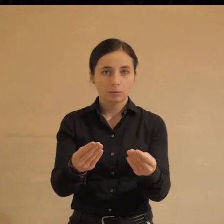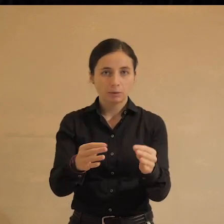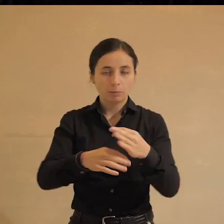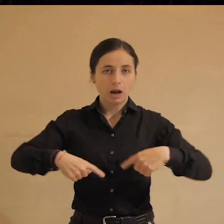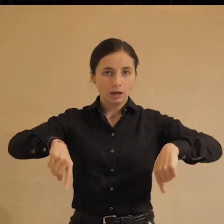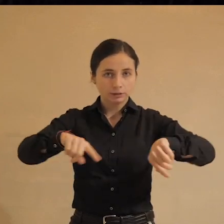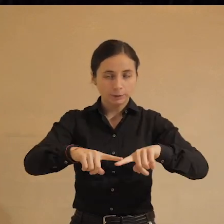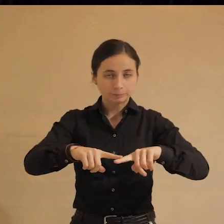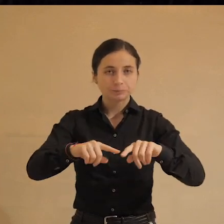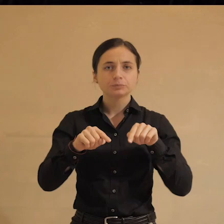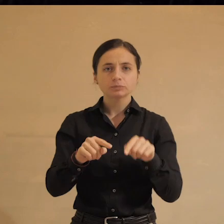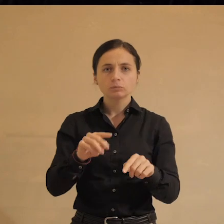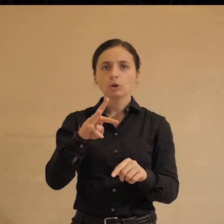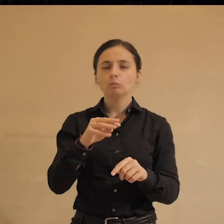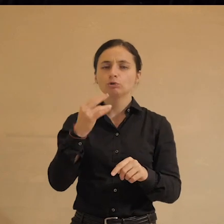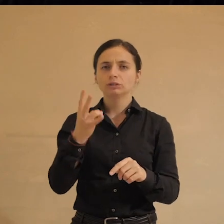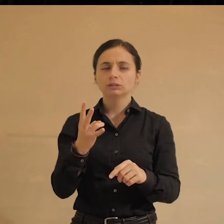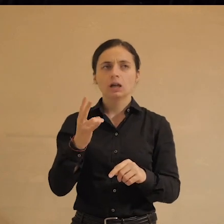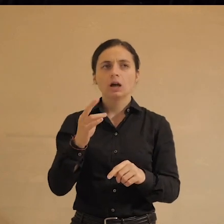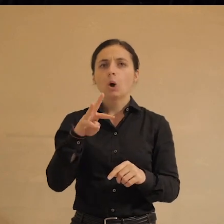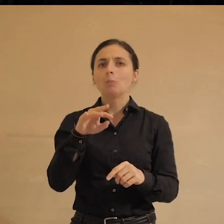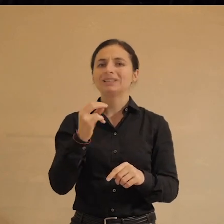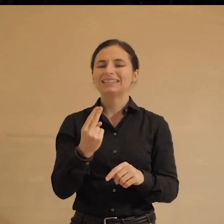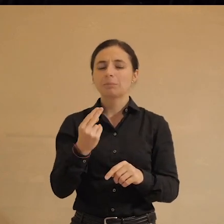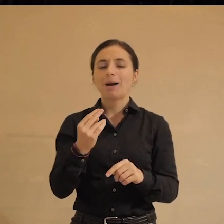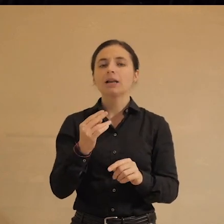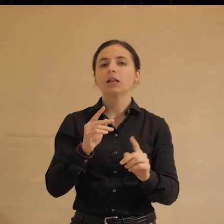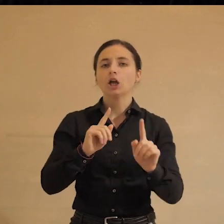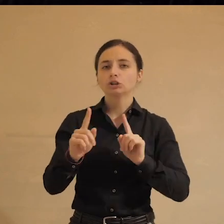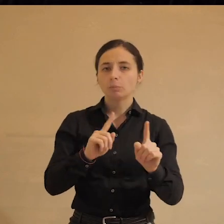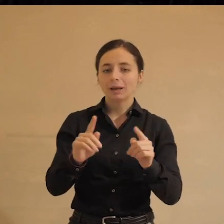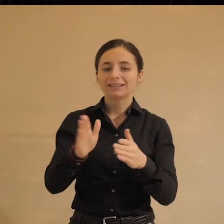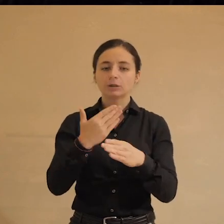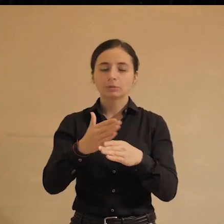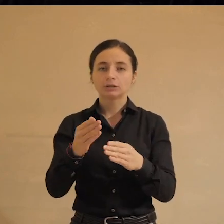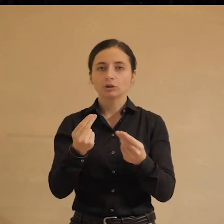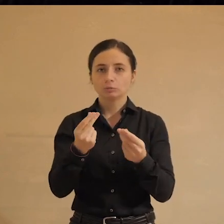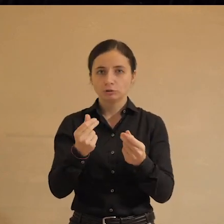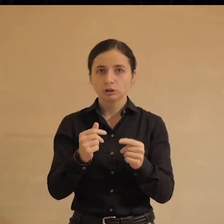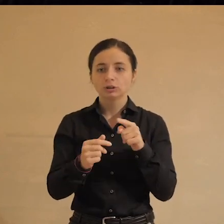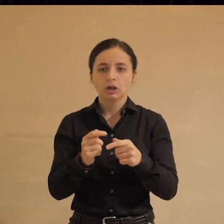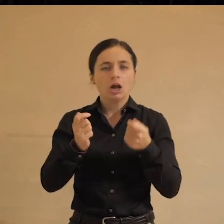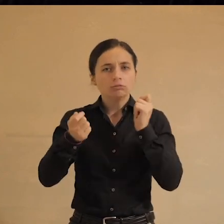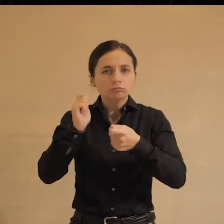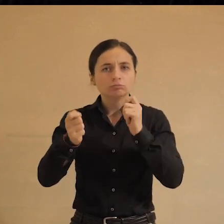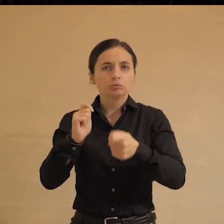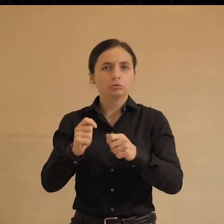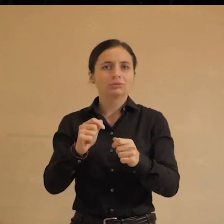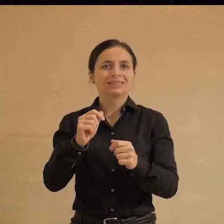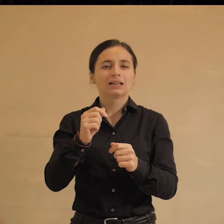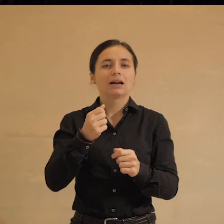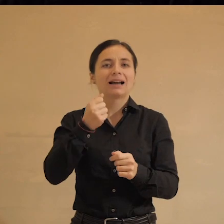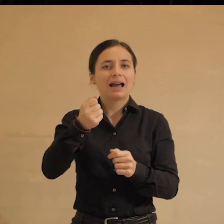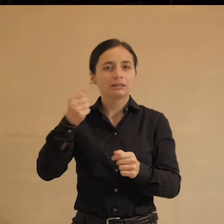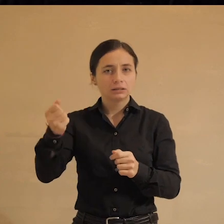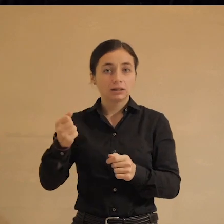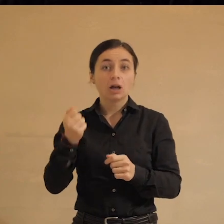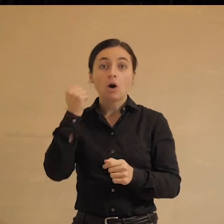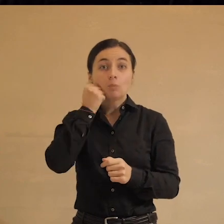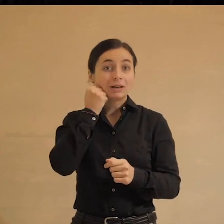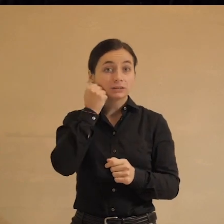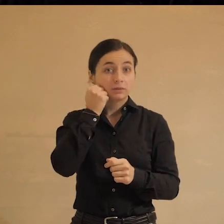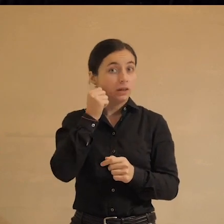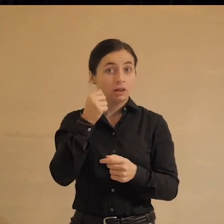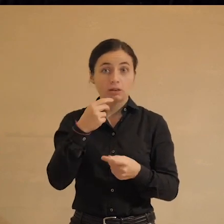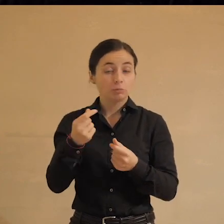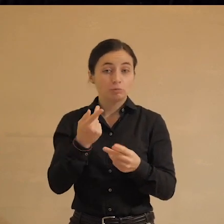вас муниципальные собрания распоряжаются бюджетами. Поэтому так бьют страшно кандидатов на участках. В Москве не бьют, потому